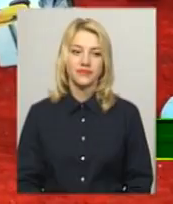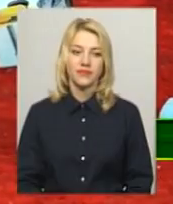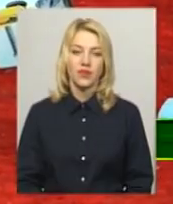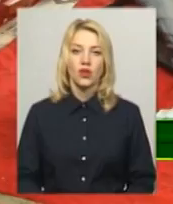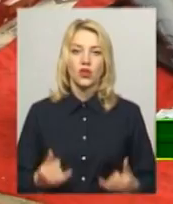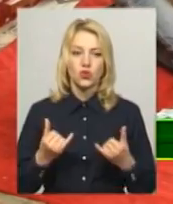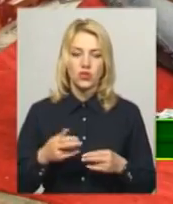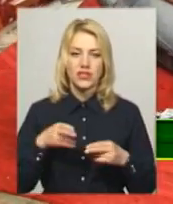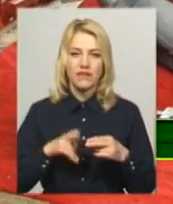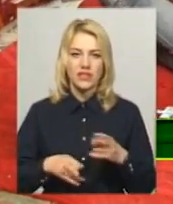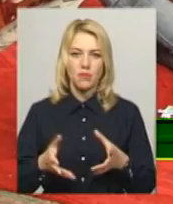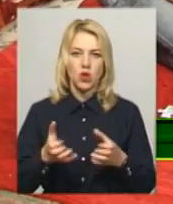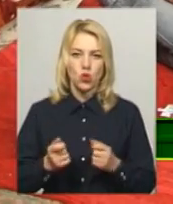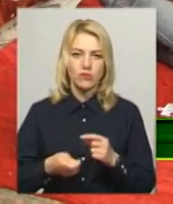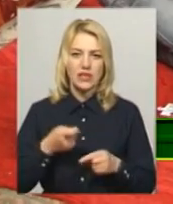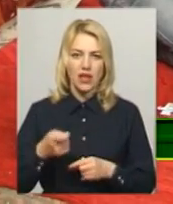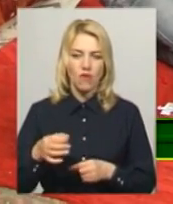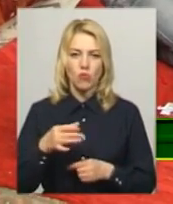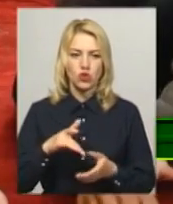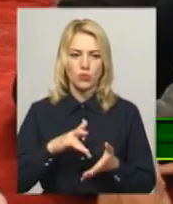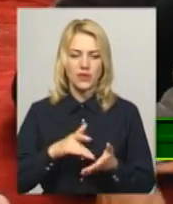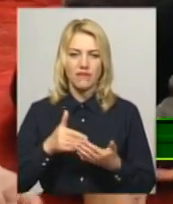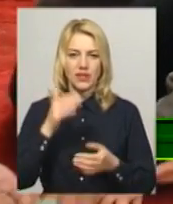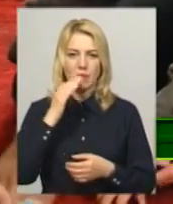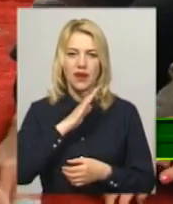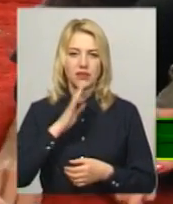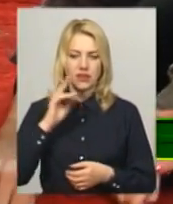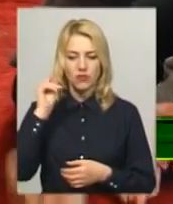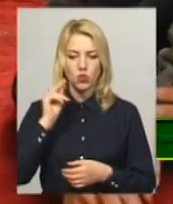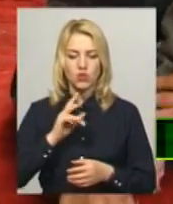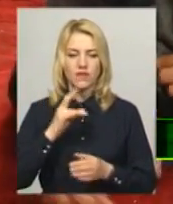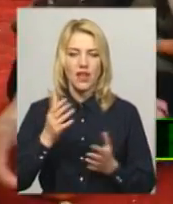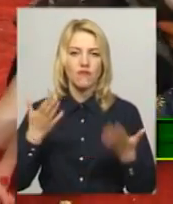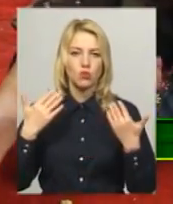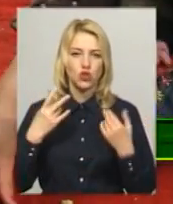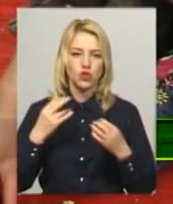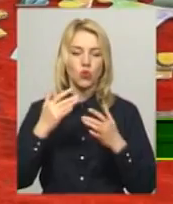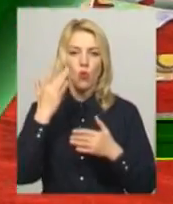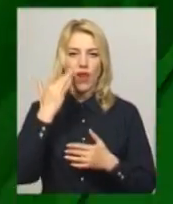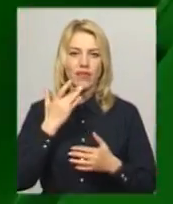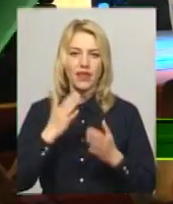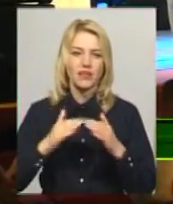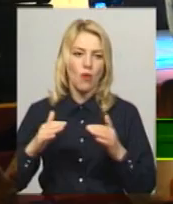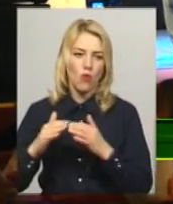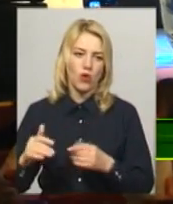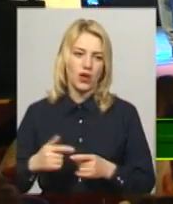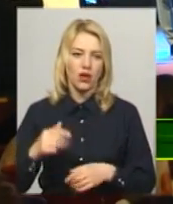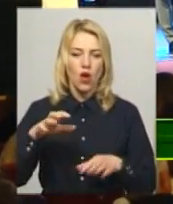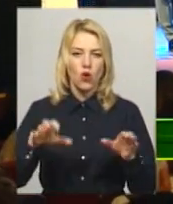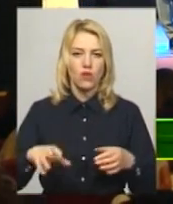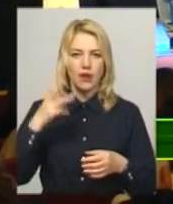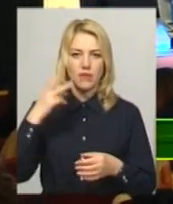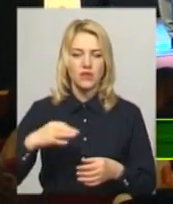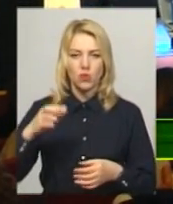Сьогодні завершився прийом заяв в обласному центрі від батьків учнів на відпочинок дітей у літніх таборах. Голова Хмельницької